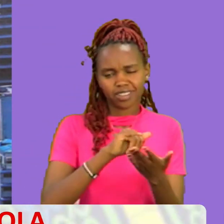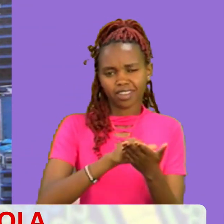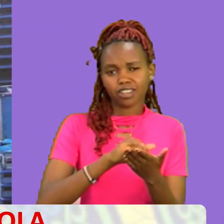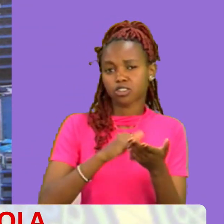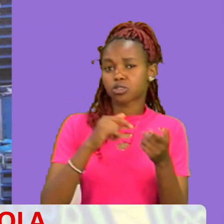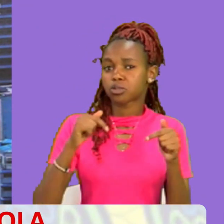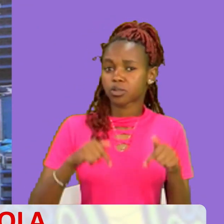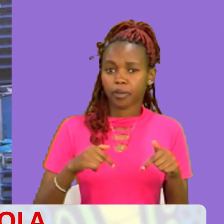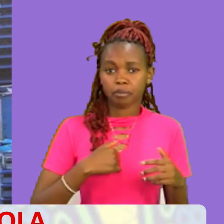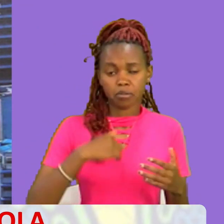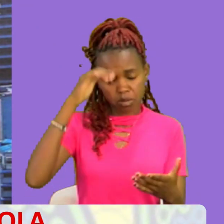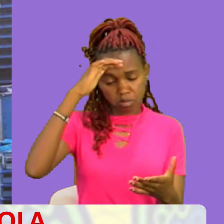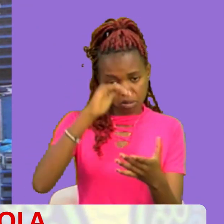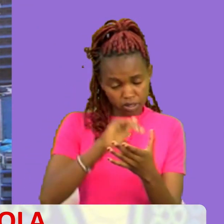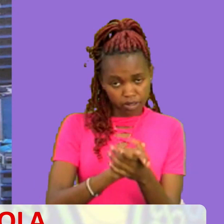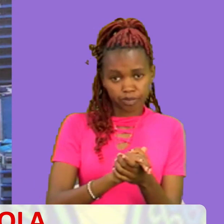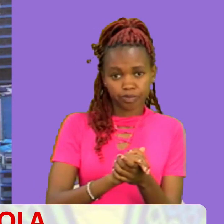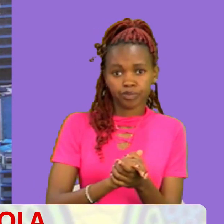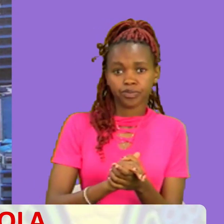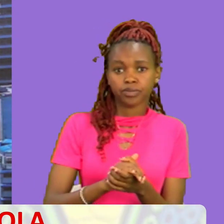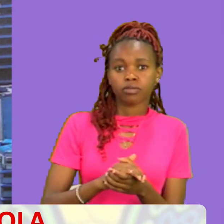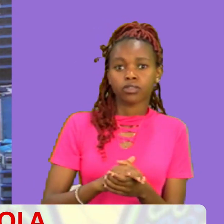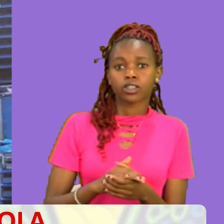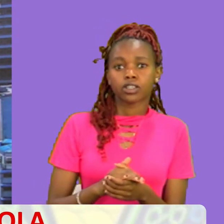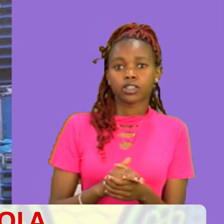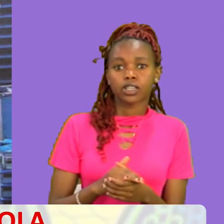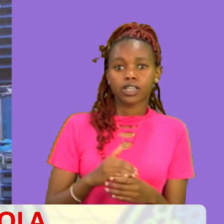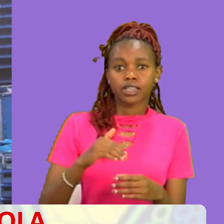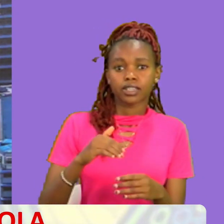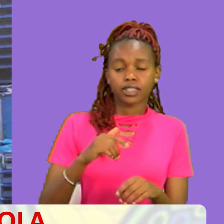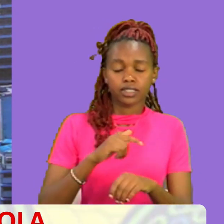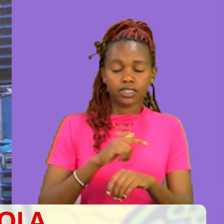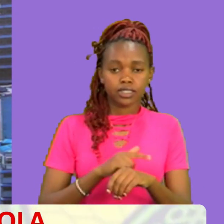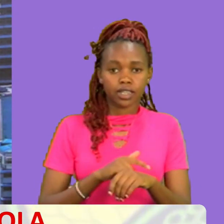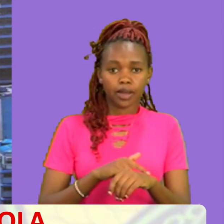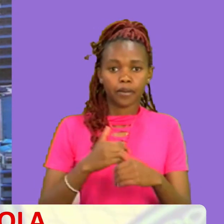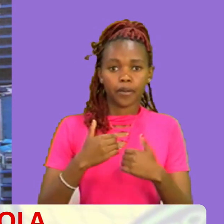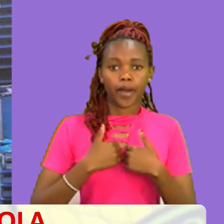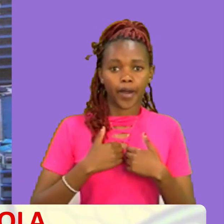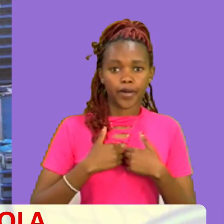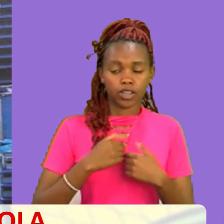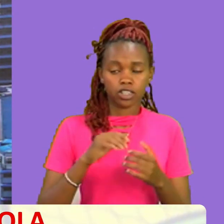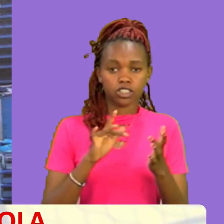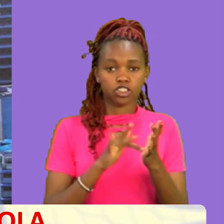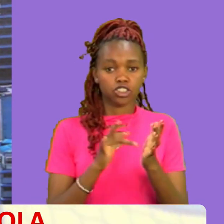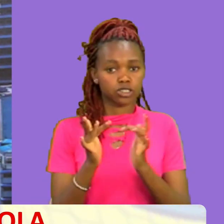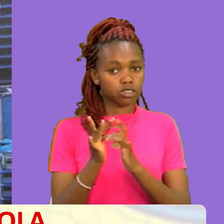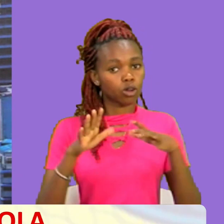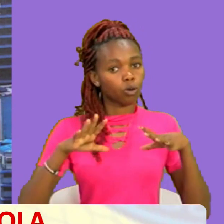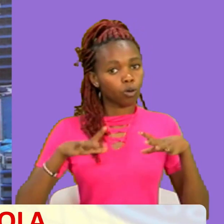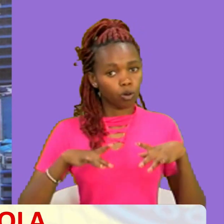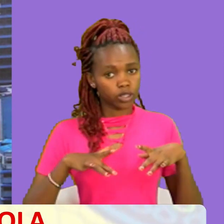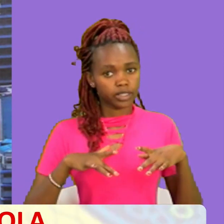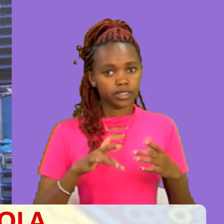sababu Ninamini ya kwamba Tuko katika hali ya Ya mshike mshike ya krismasi Yani Anajua